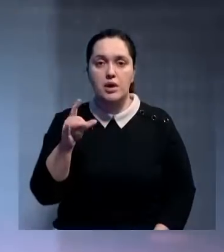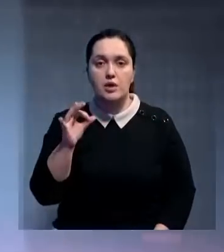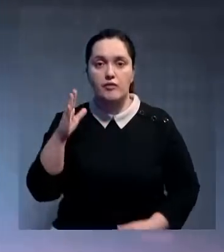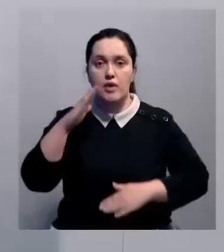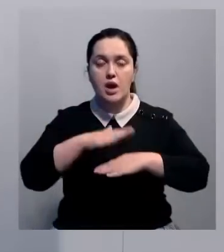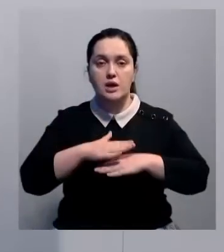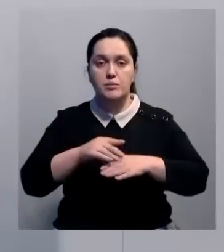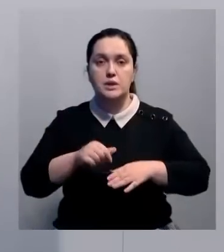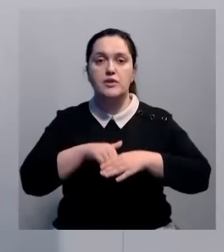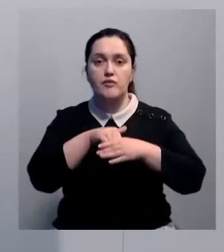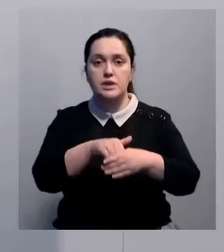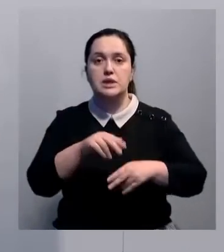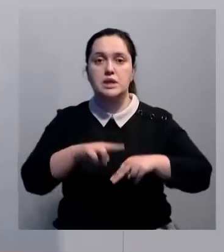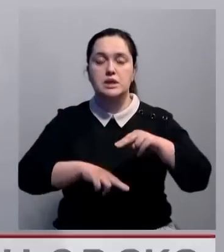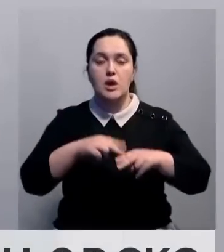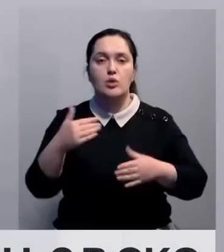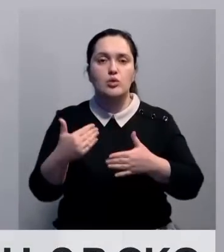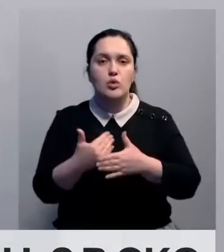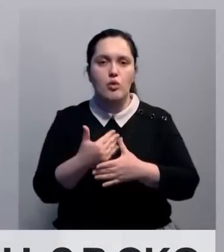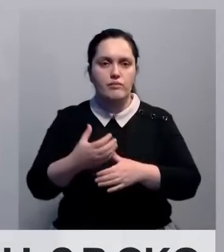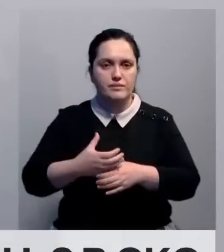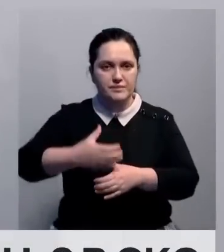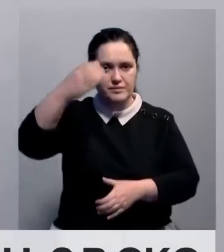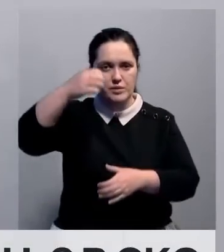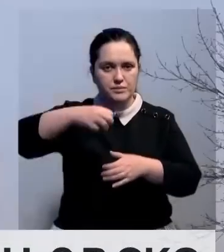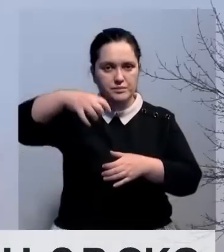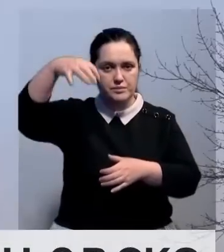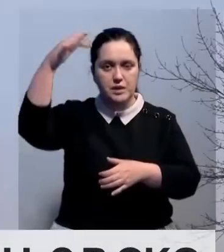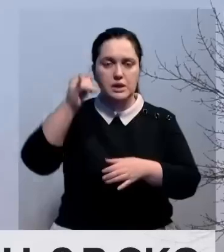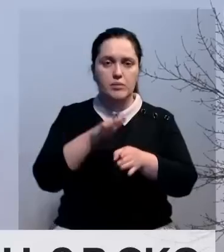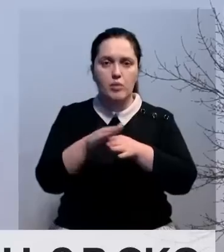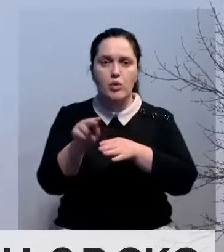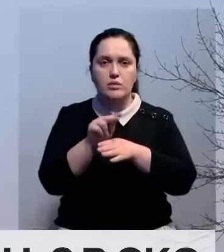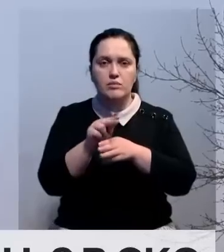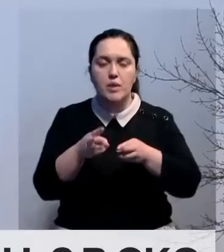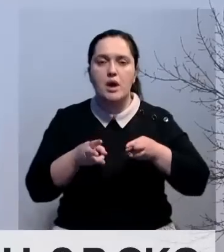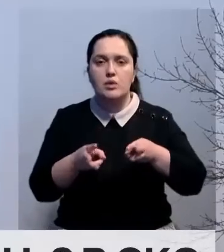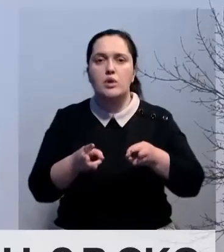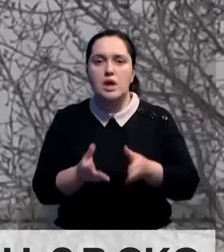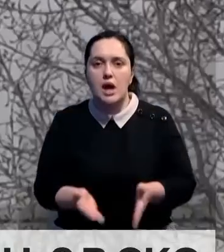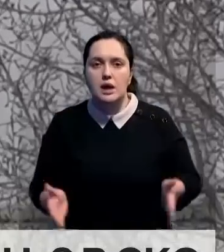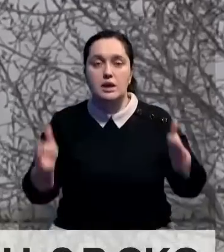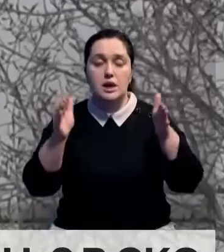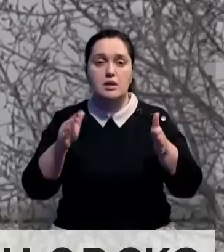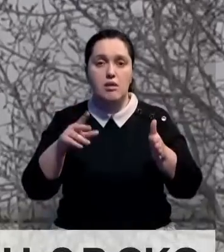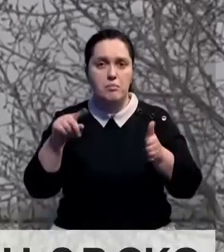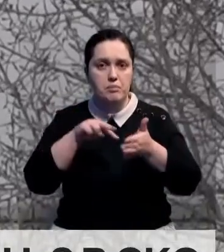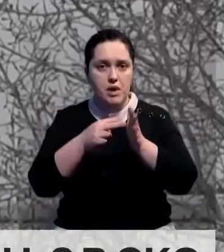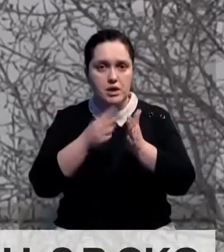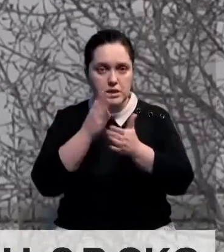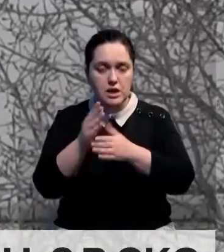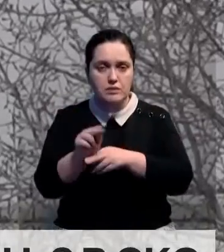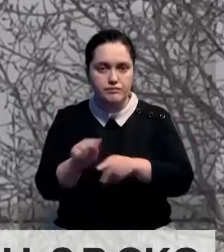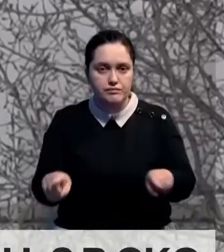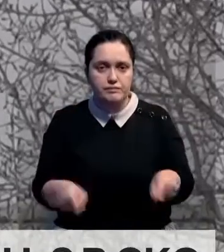пояснил, что инвестиции пойдут на строительство новой дымовой трубы и капитальный ремонт котла-агрегатов. В планах реконструировать больше